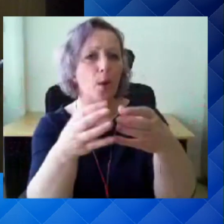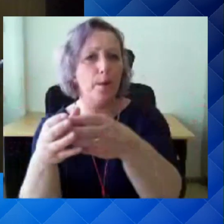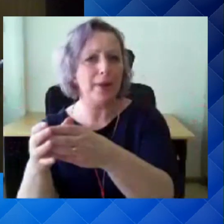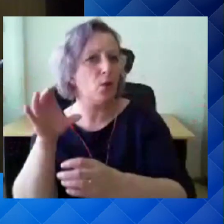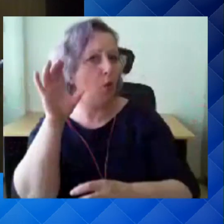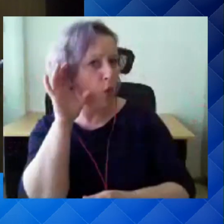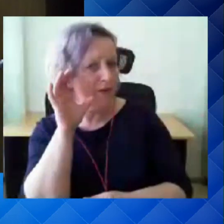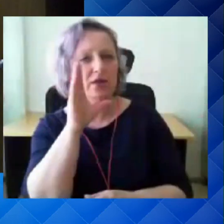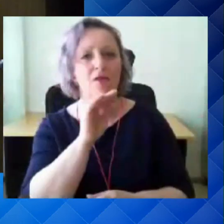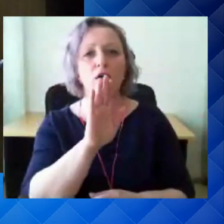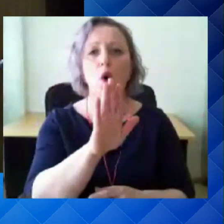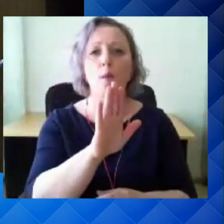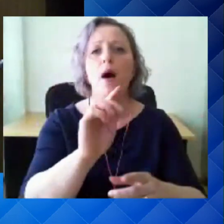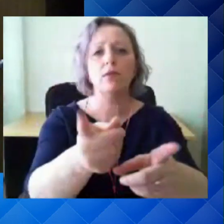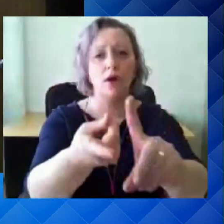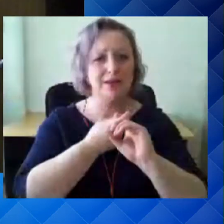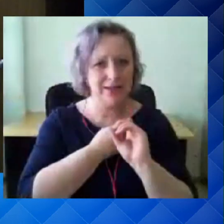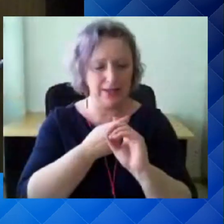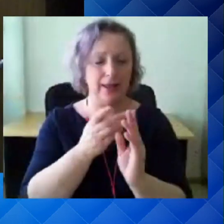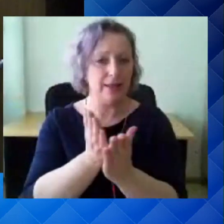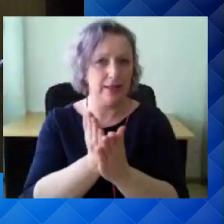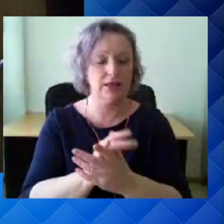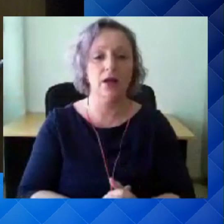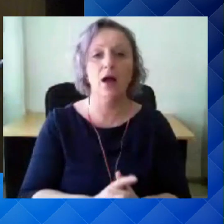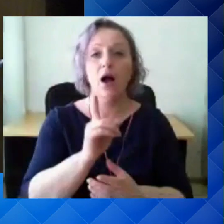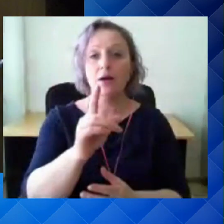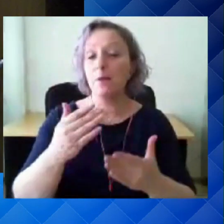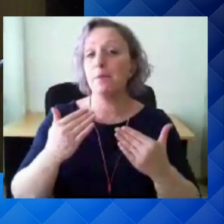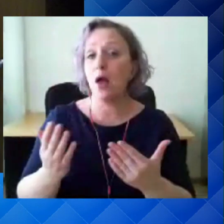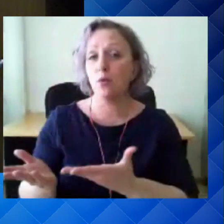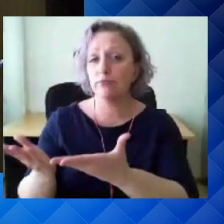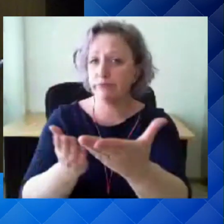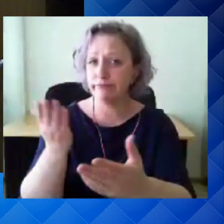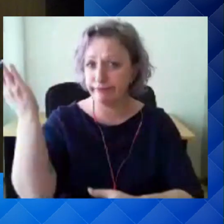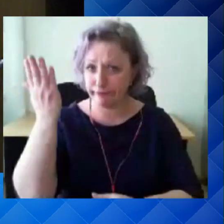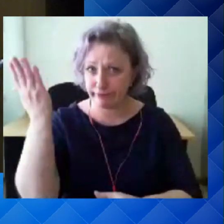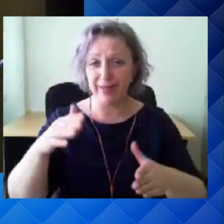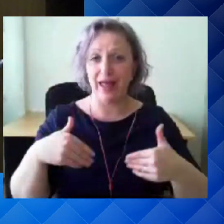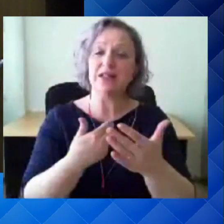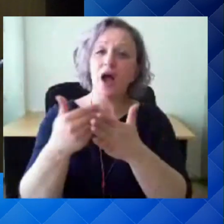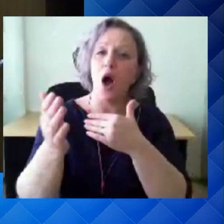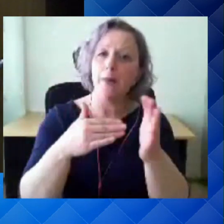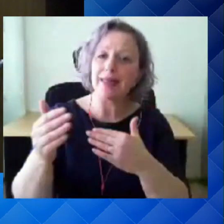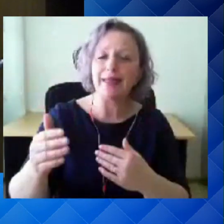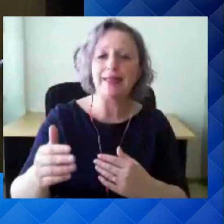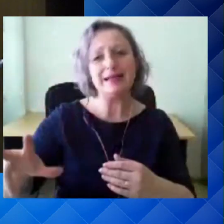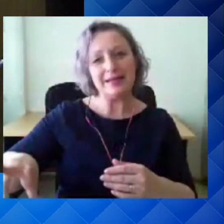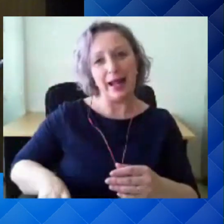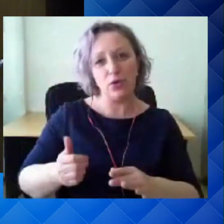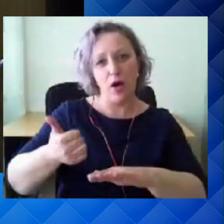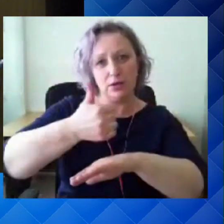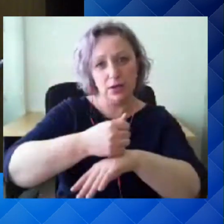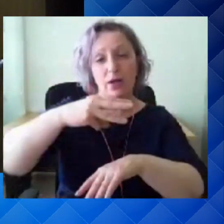saavad enda poolsed tagasi seda et anda. aga nüüd ma annaksin sõna siis tervise ameti peadirektori